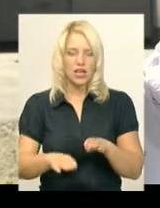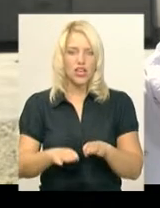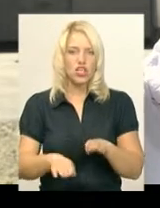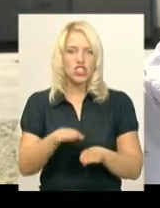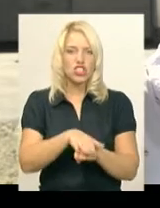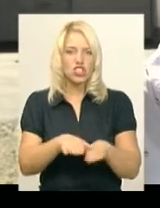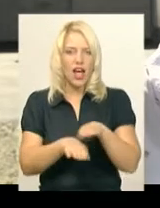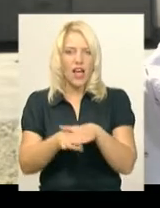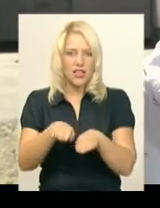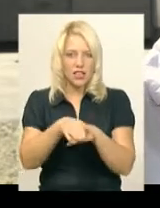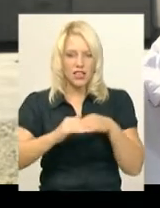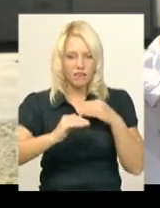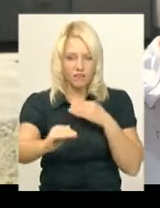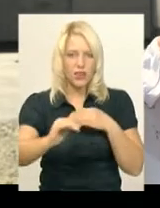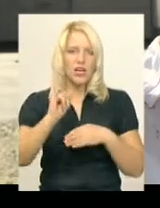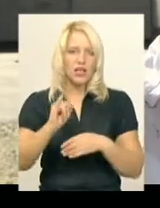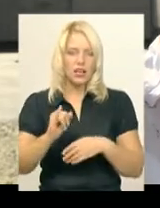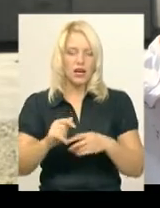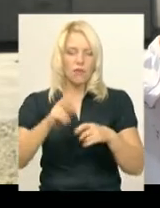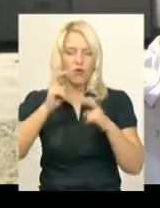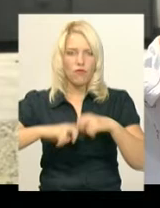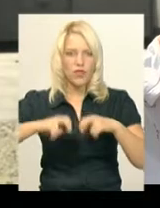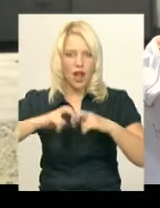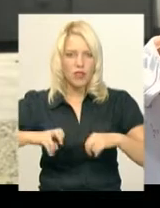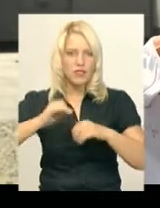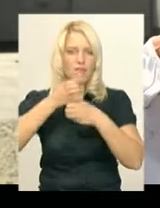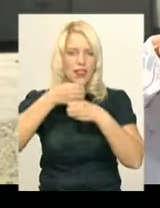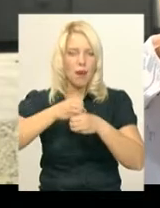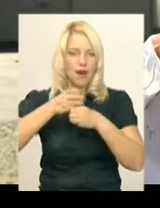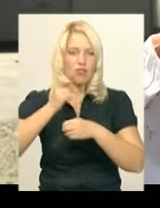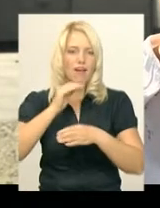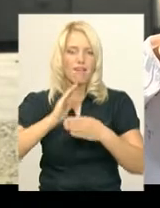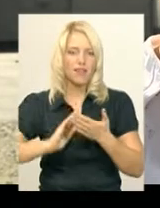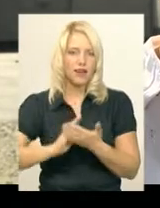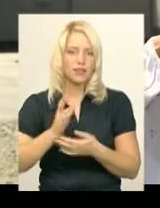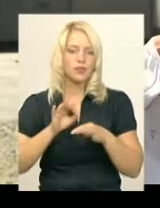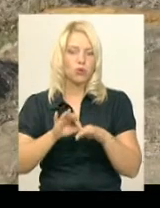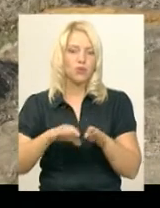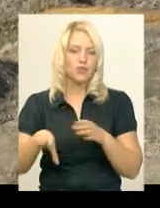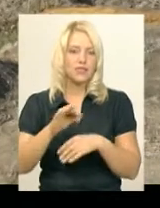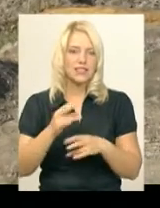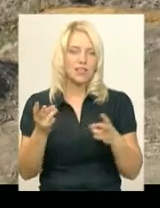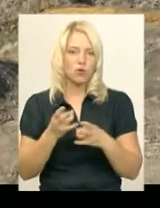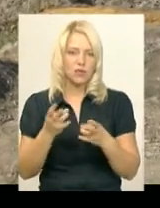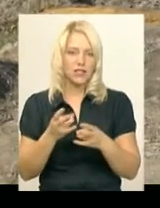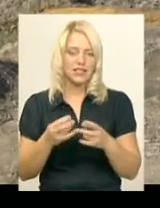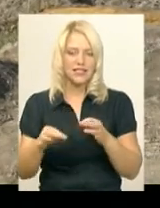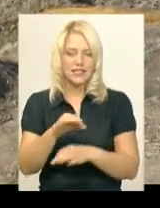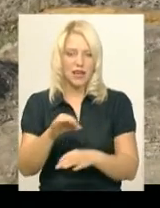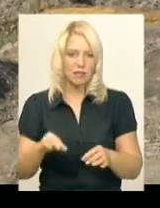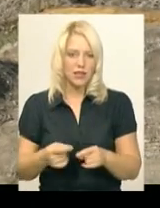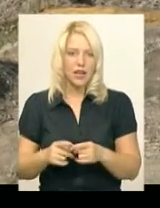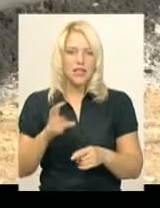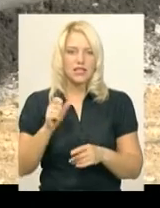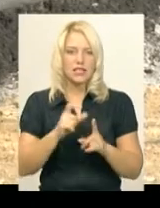одягу і відповідно перевіряються у лабораторії на якість, проводяться всі необхідні заміри. За словами виконроба Дмитра